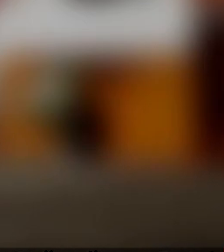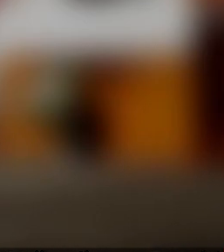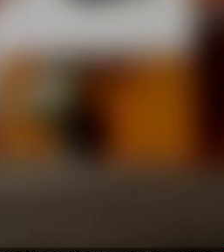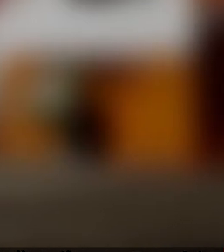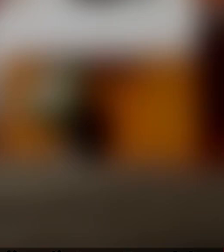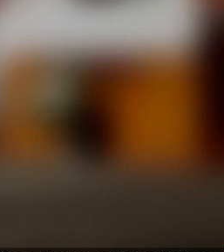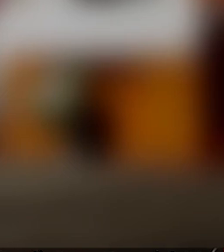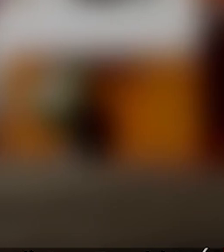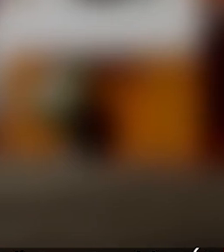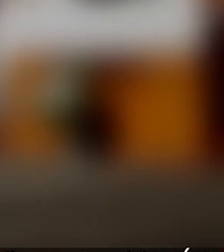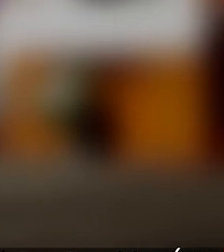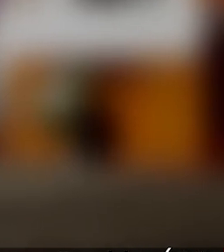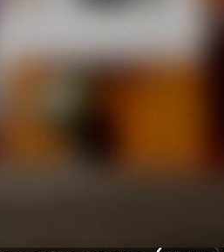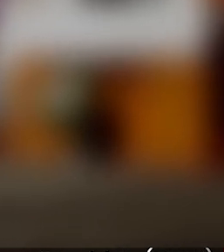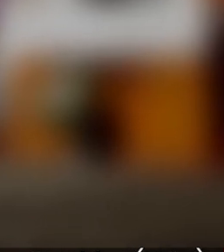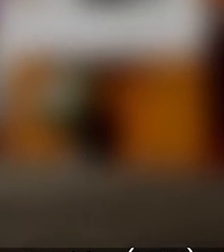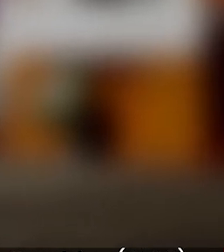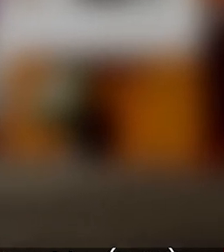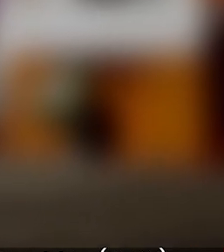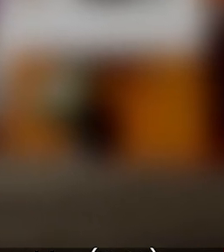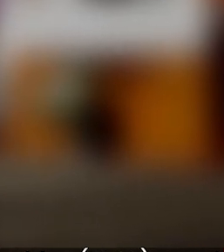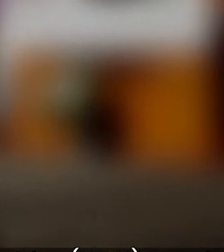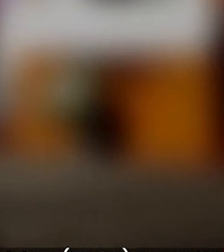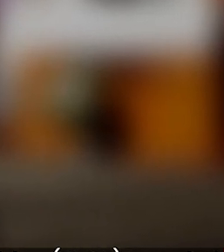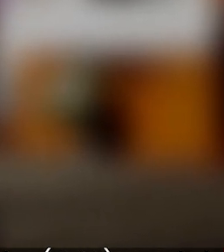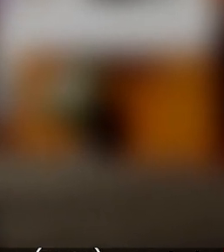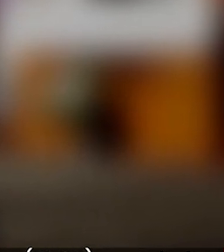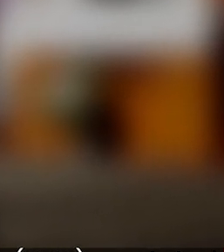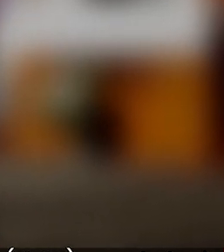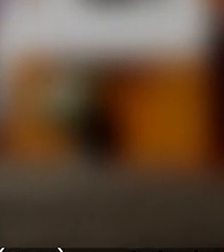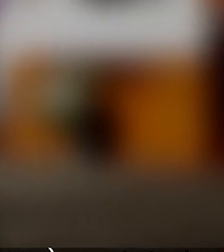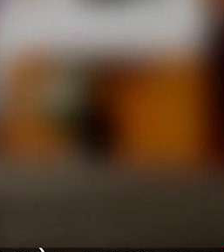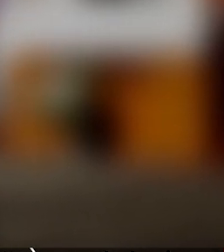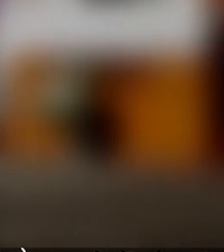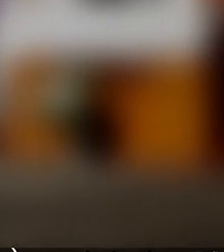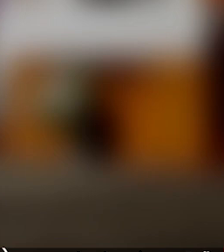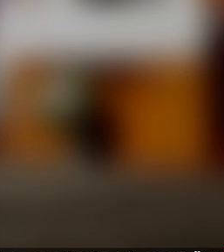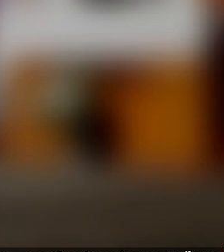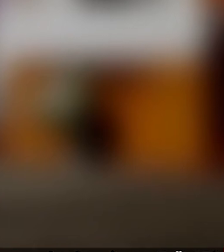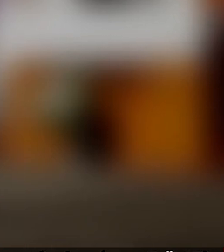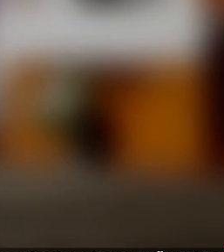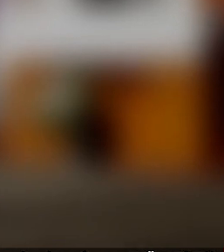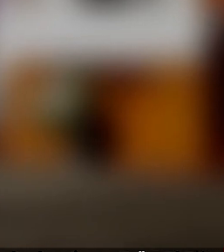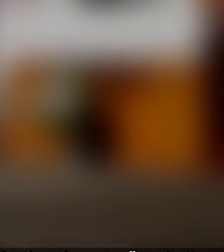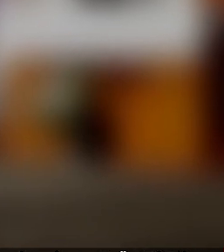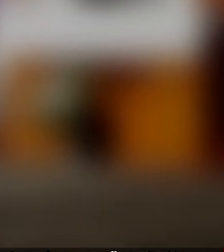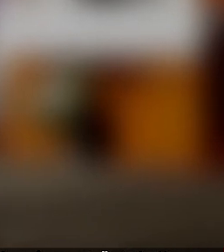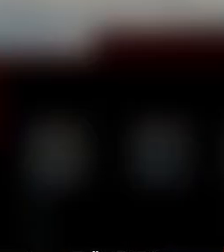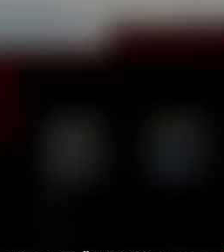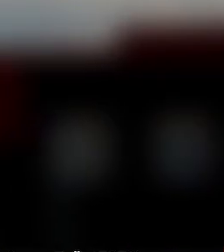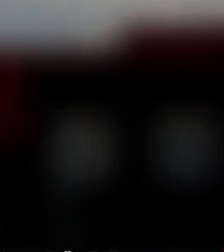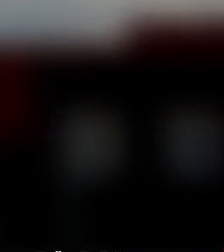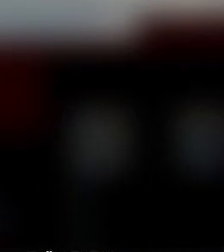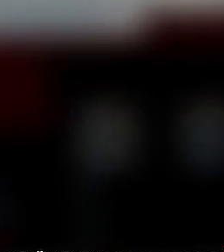domēji? 25%, 49 vai 100%. Daugavpils domēji vēl joprojām piedara viena